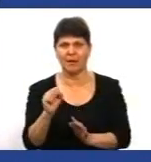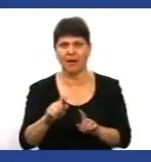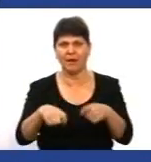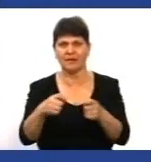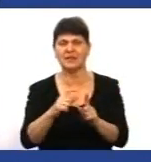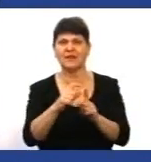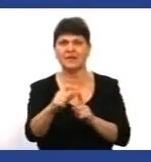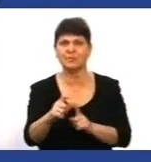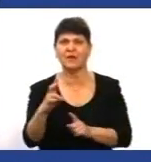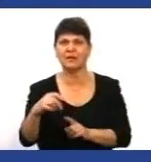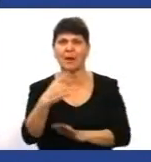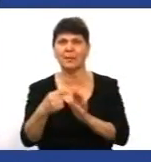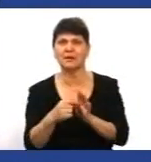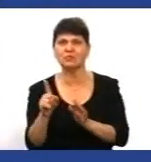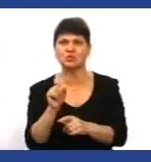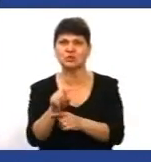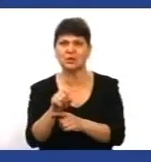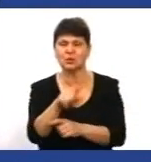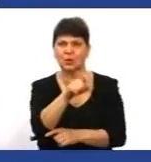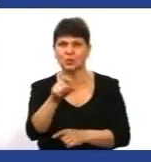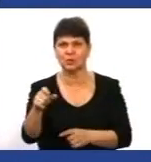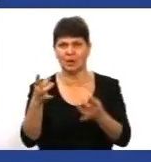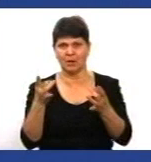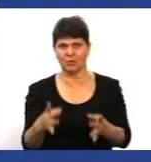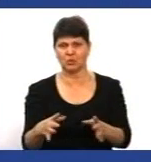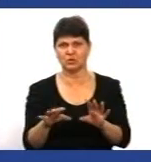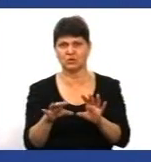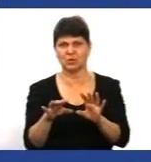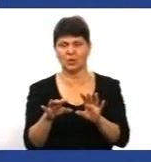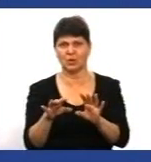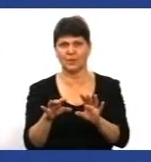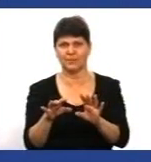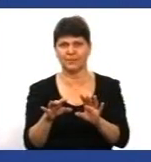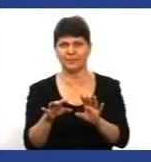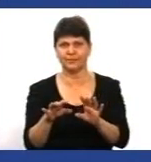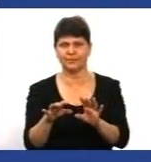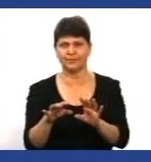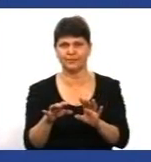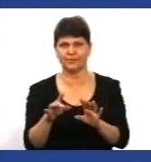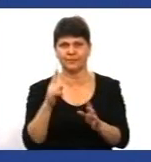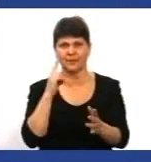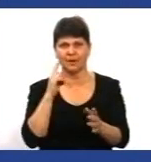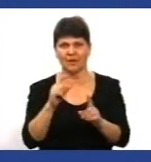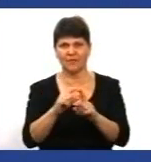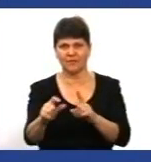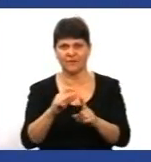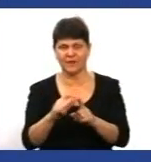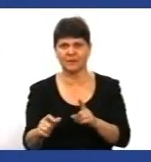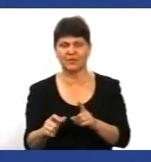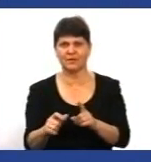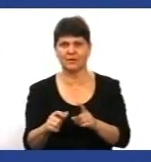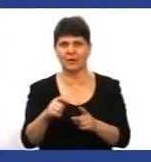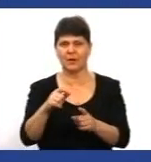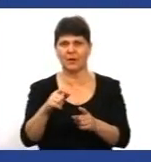питання, які люди задають, могли би задати йому просто неформально при кірзустичі. Тобто ці відповіді не звучать переконливо. І